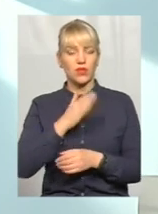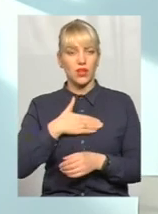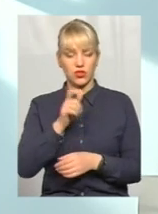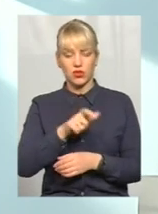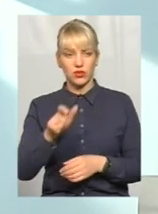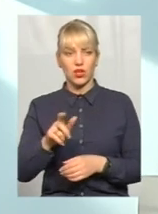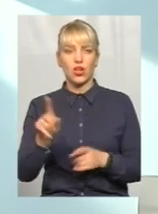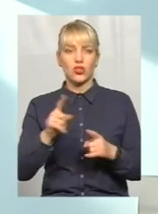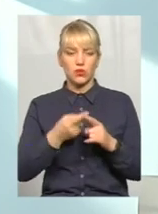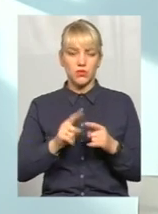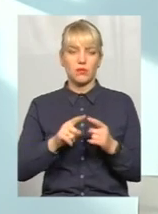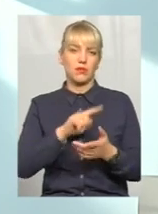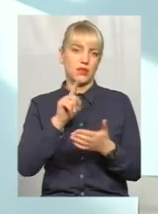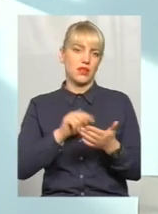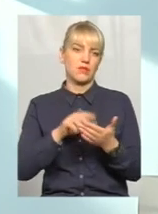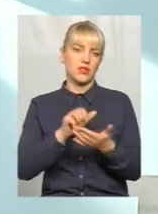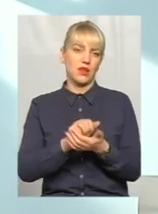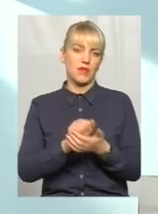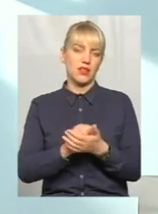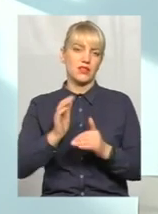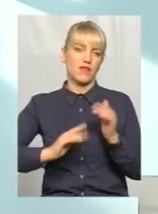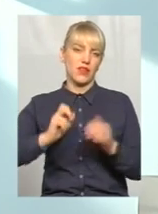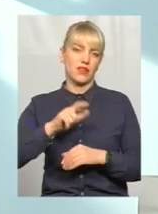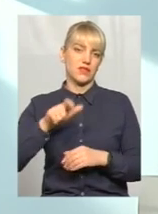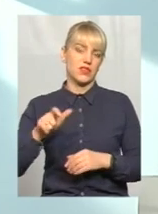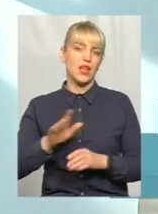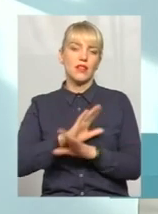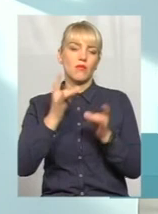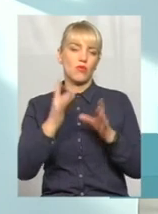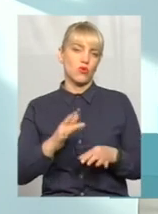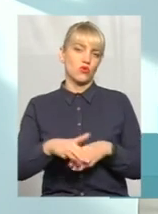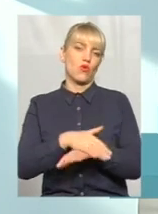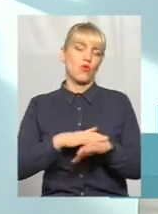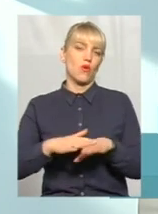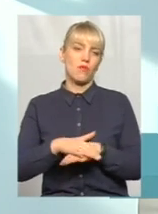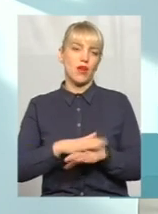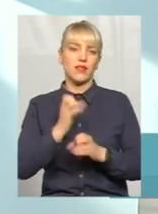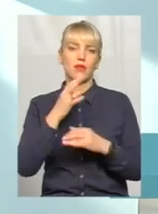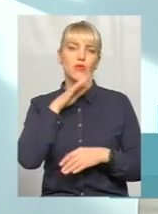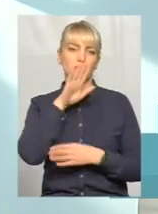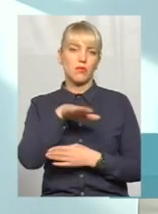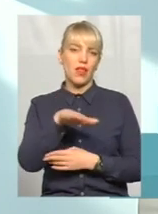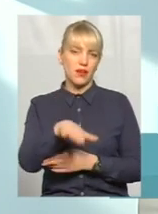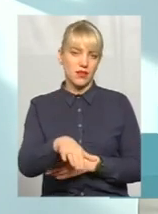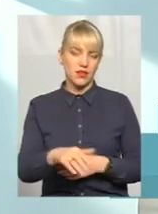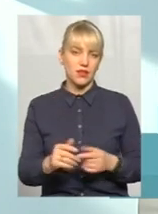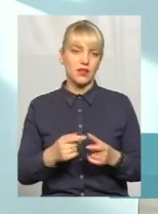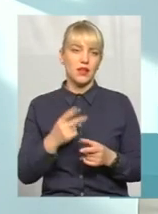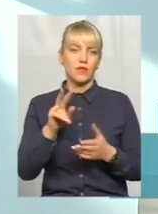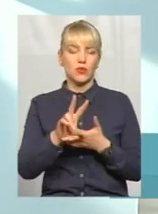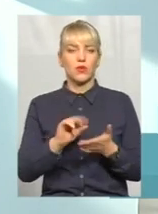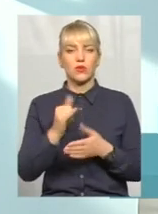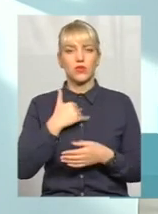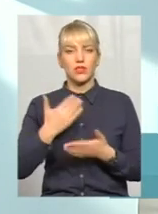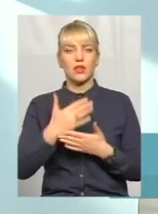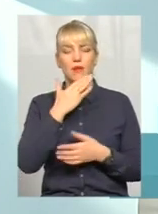щоб цими питаннями займалися фахівці, а не просто громада, просто балаканина, просто, до прикладу, у нас зараз дуже